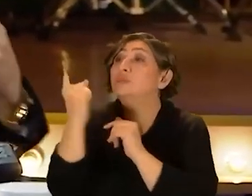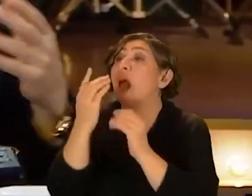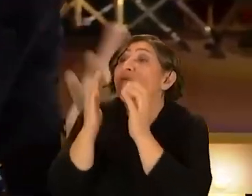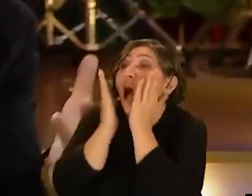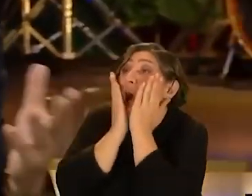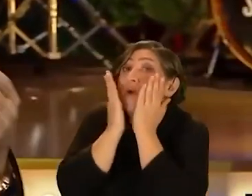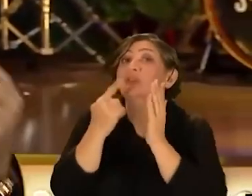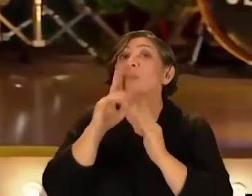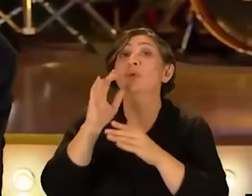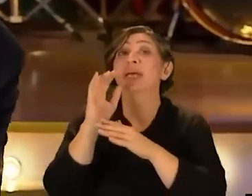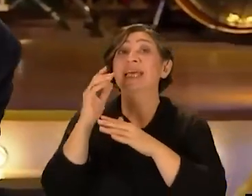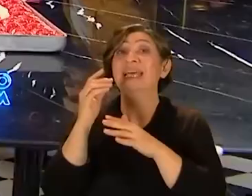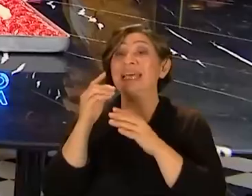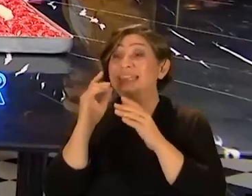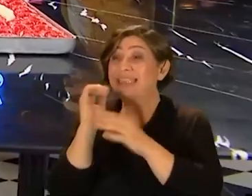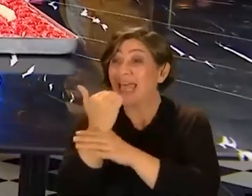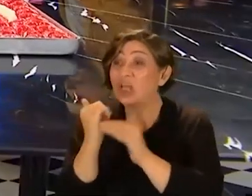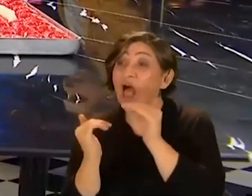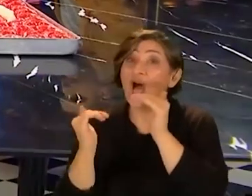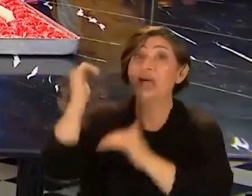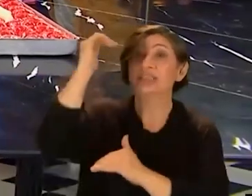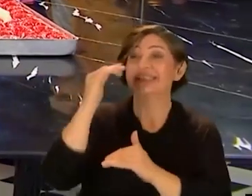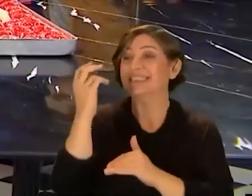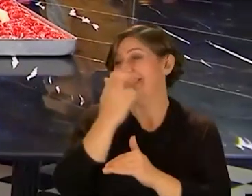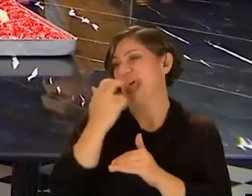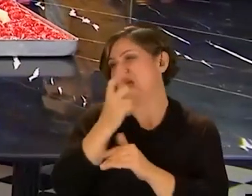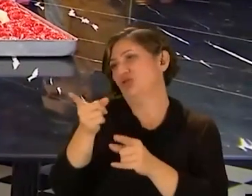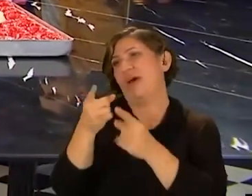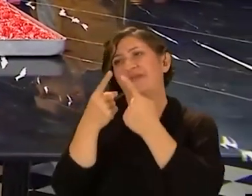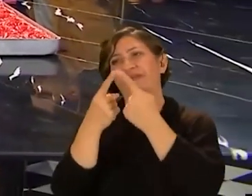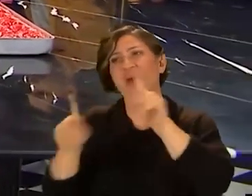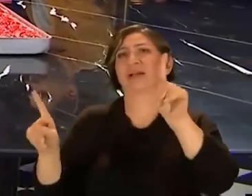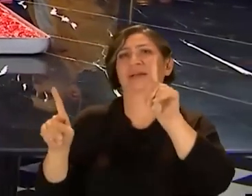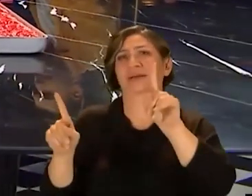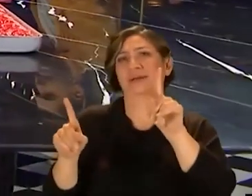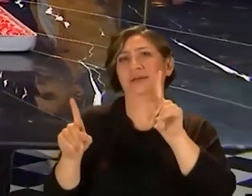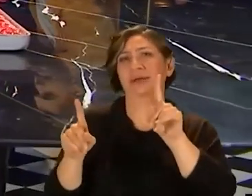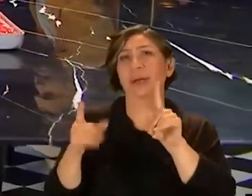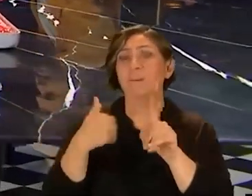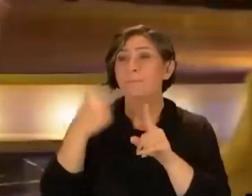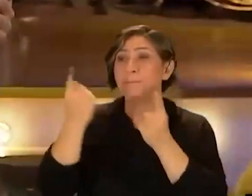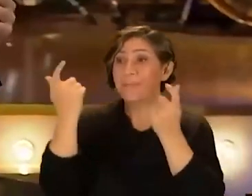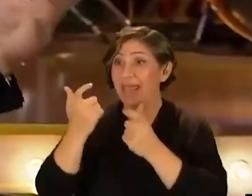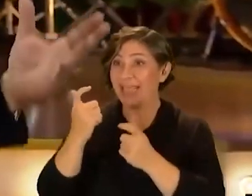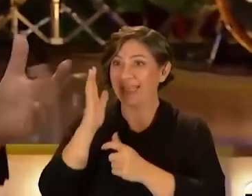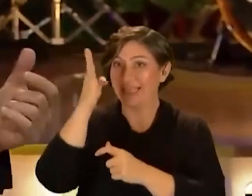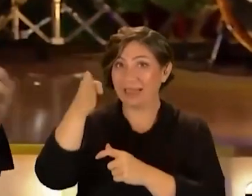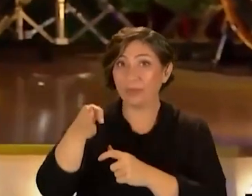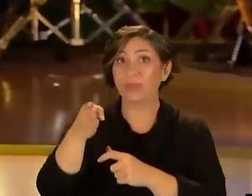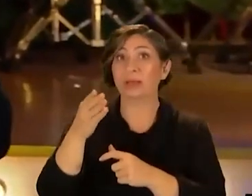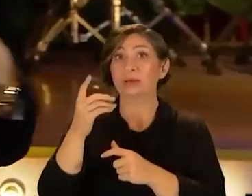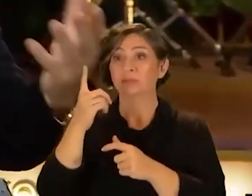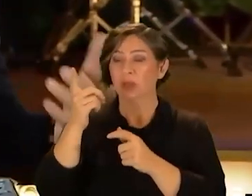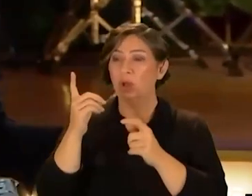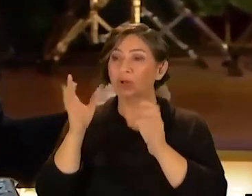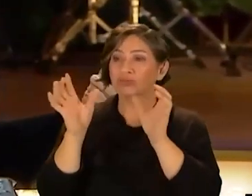toplum zaten sanatçıları aştı Evet aştı Evet aştı Bambaşka şeyler oluyor Aynen Ben bir yerlere eskiden bir yere